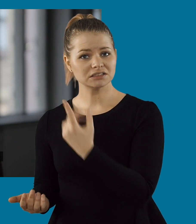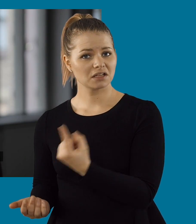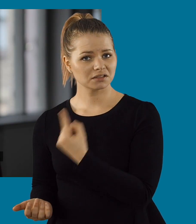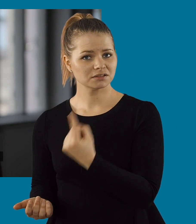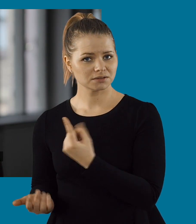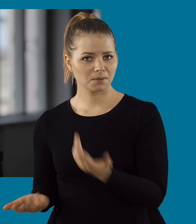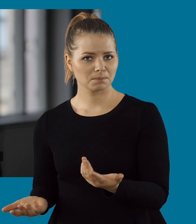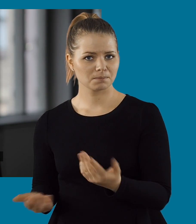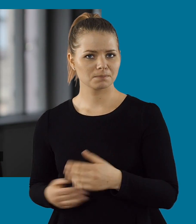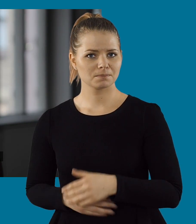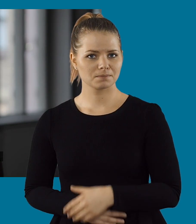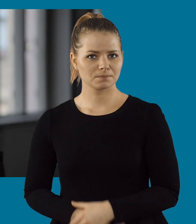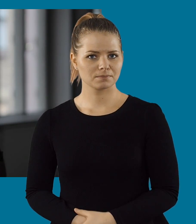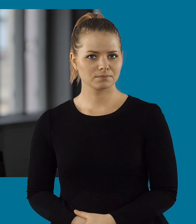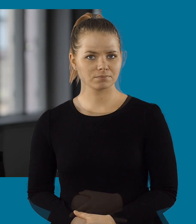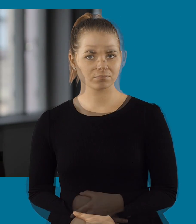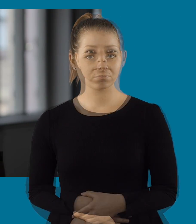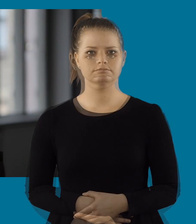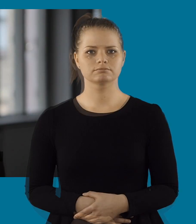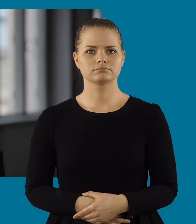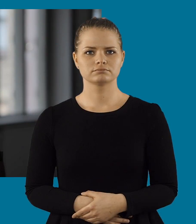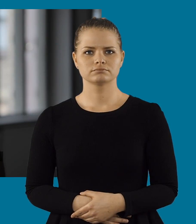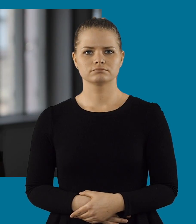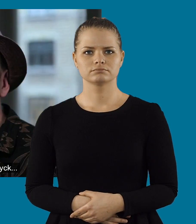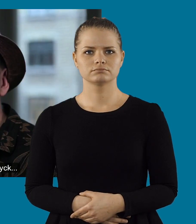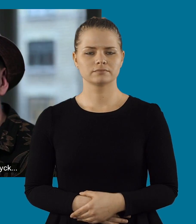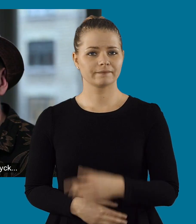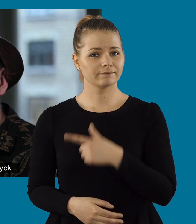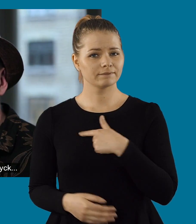läsa dem. Antingen i grupp eller att man vill läsa själv.